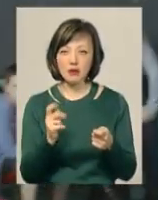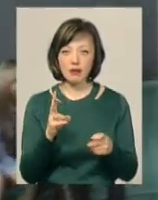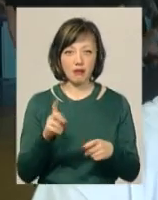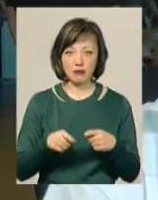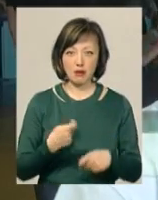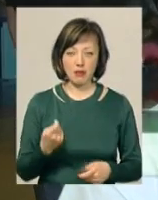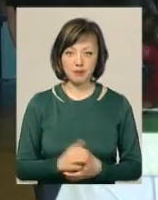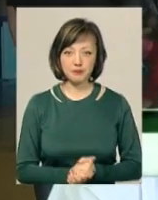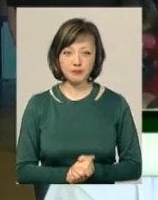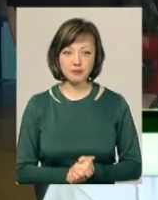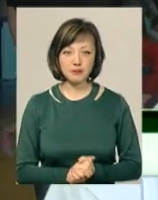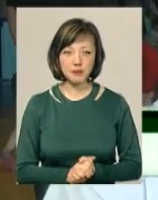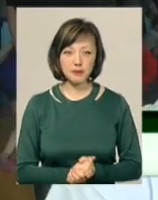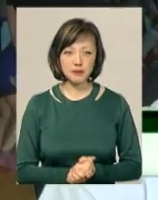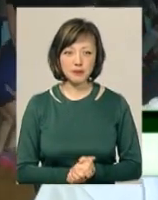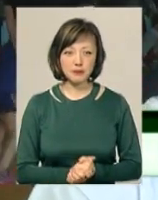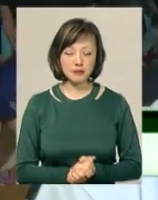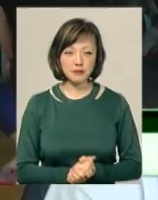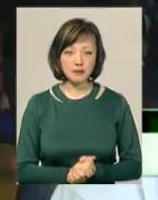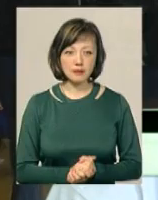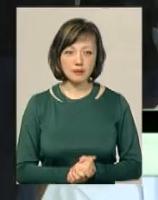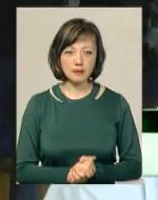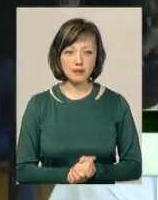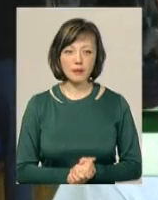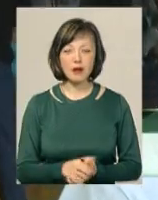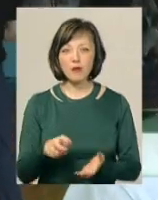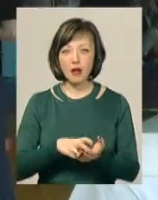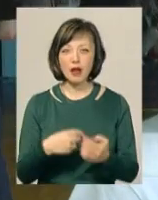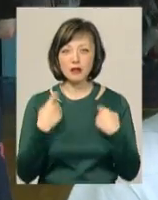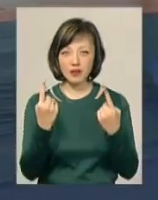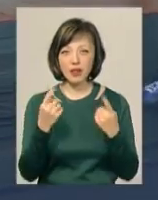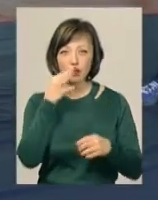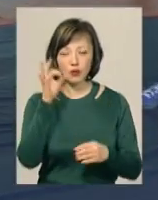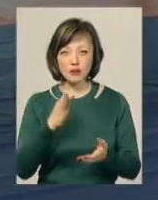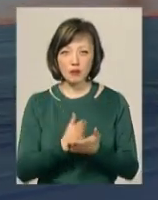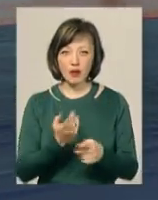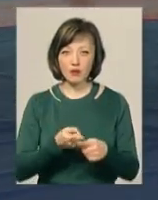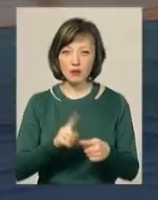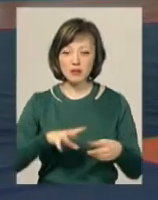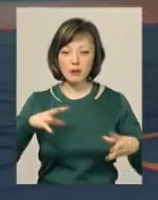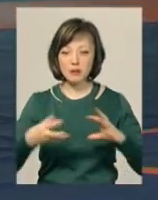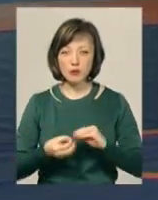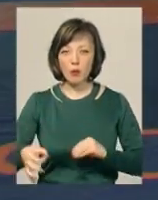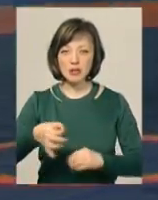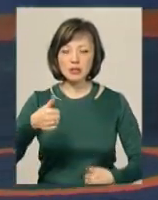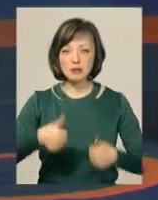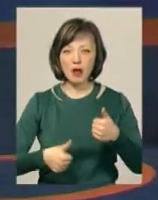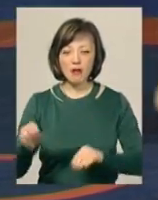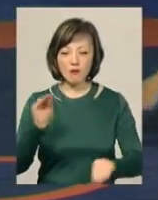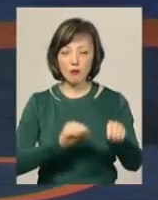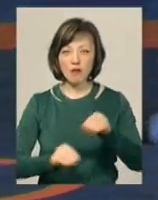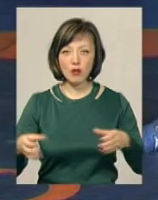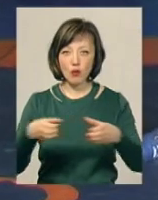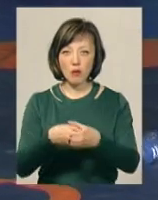дарма. Бояться і маю дуже великий опит в цьому. За підсумками обласних змагань, тренери формуватимуть склад